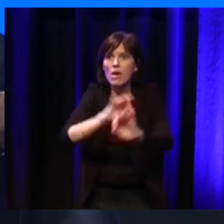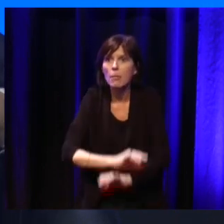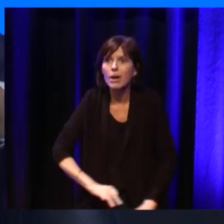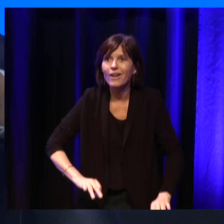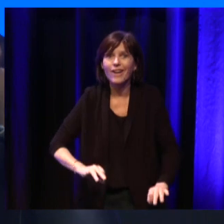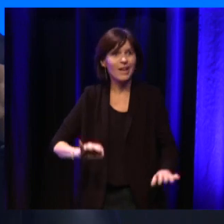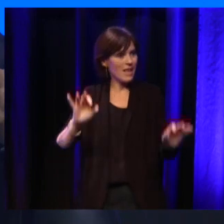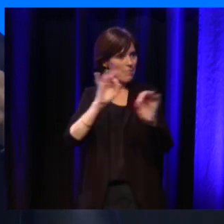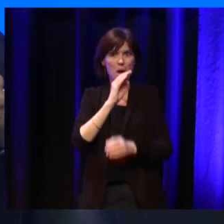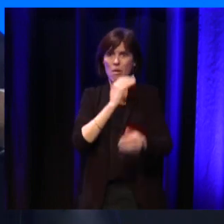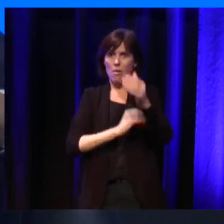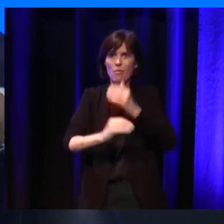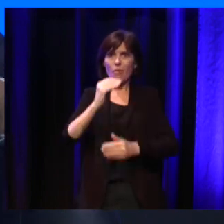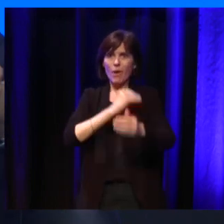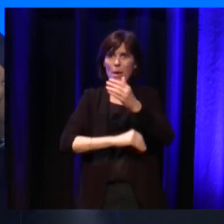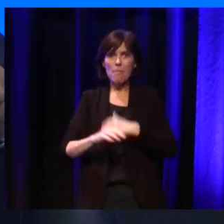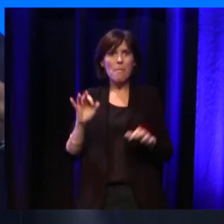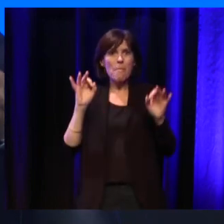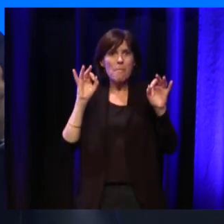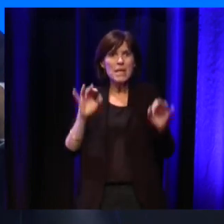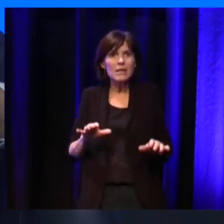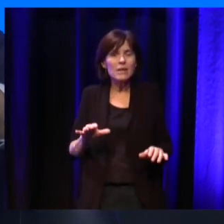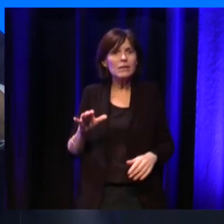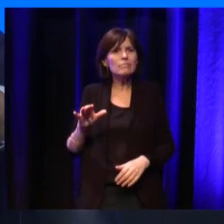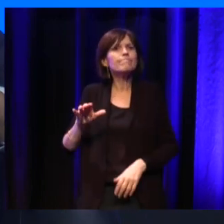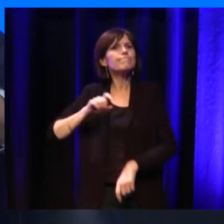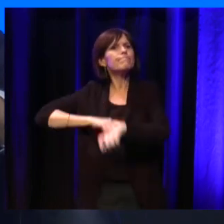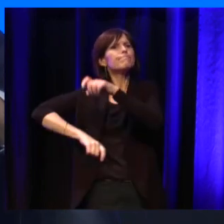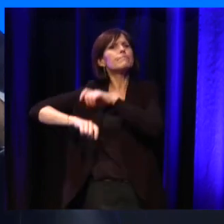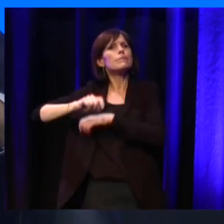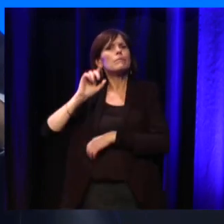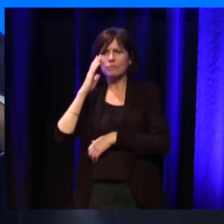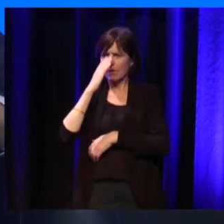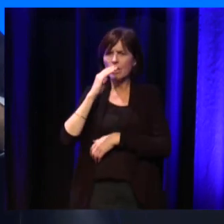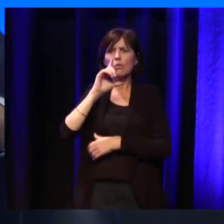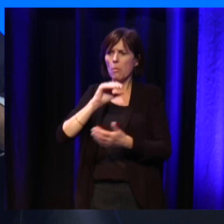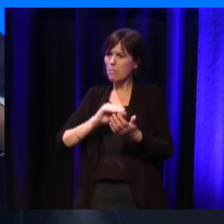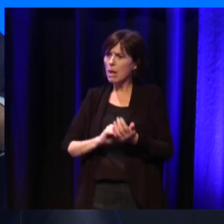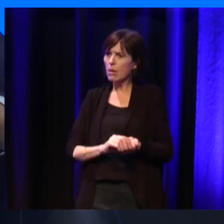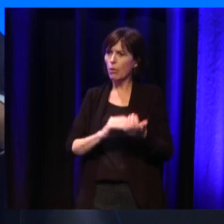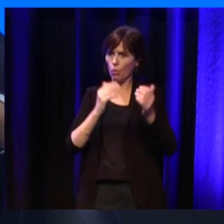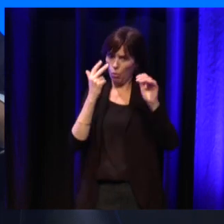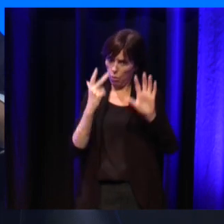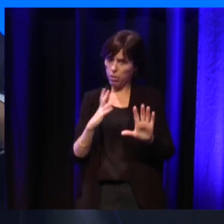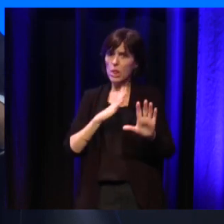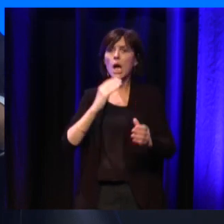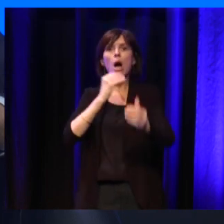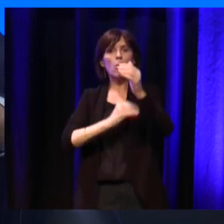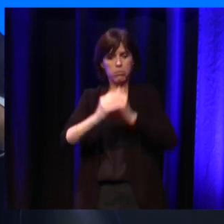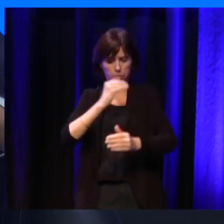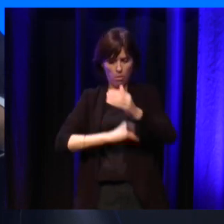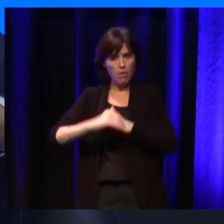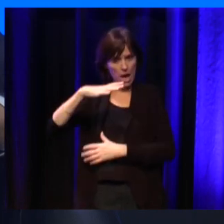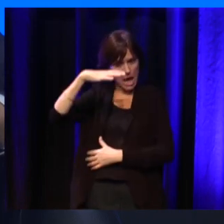neurodégénérative. Si je fais l'historique, en février 2008, il y eu un plan Alzheimer qui a vu le jour à Sofia Antipolis